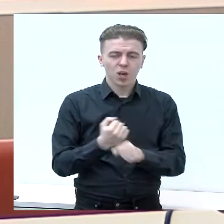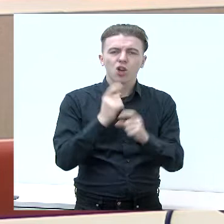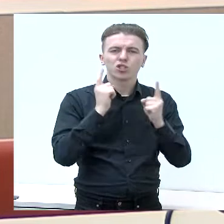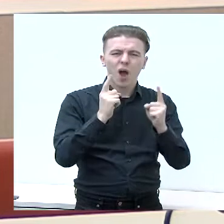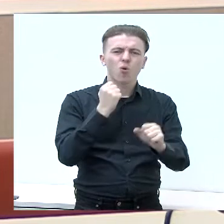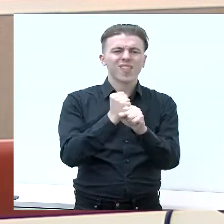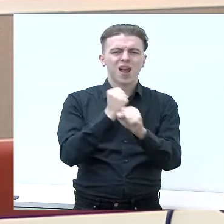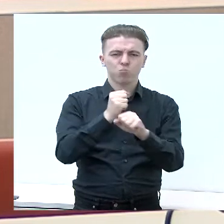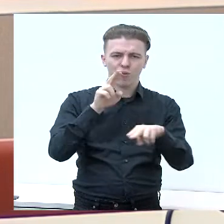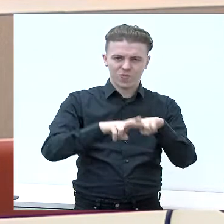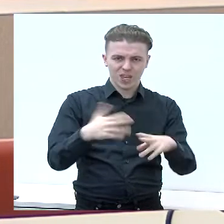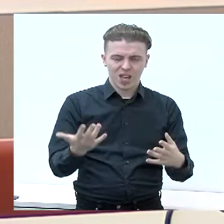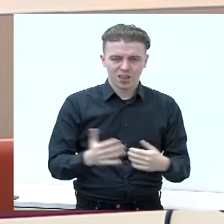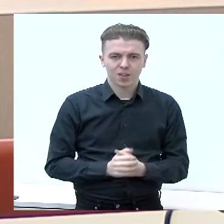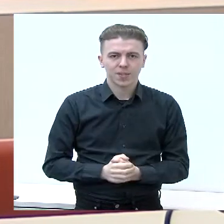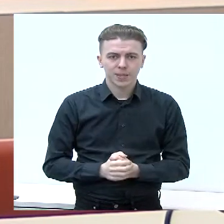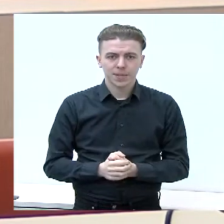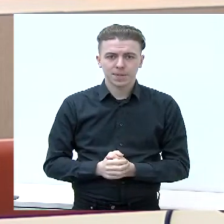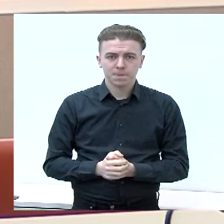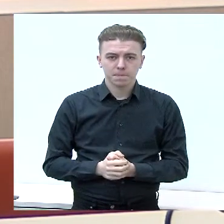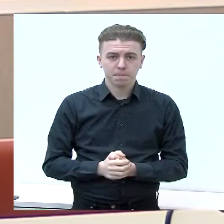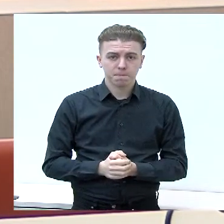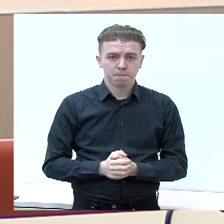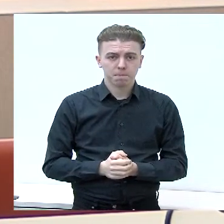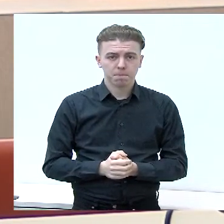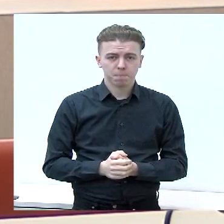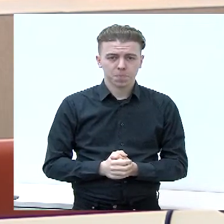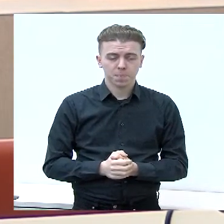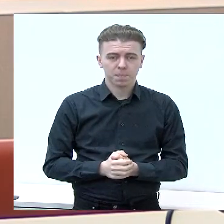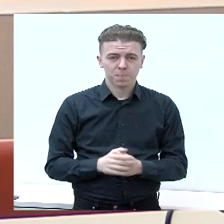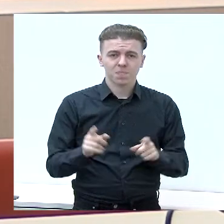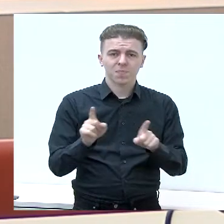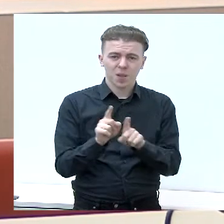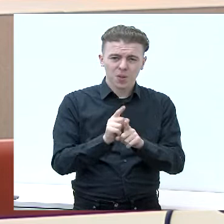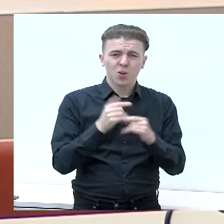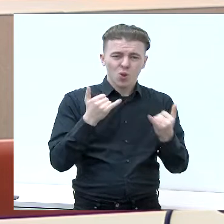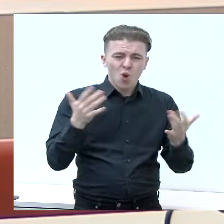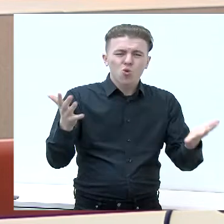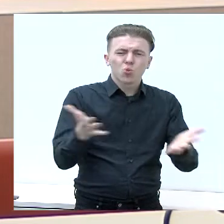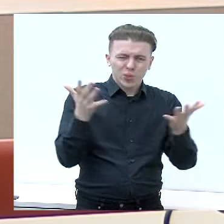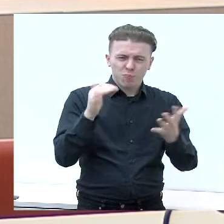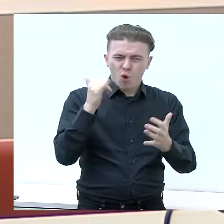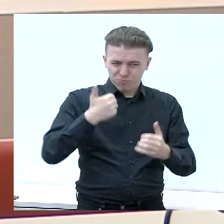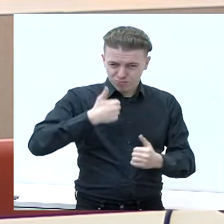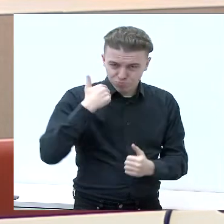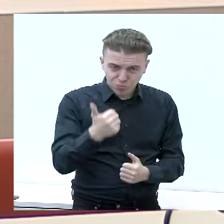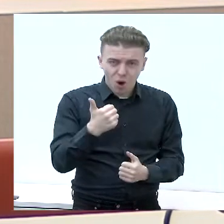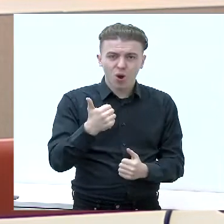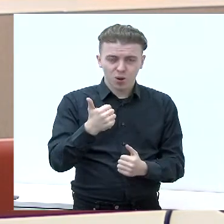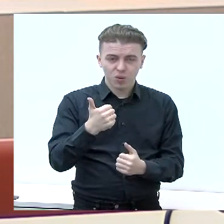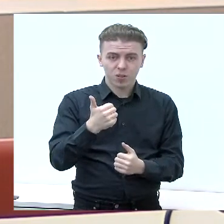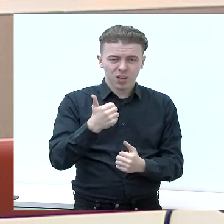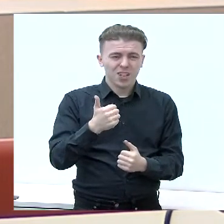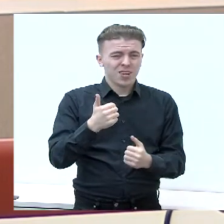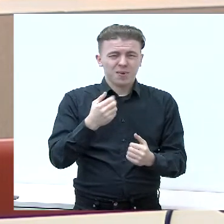darbo vietas ir užtikrinant aukštą ūgdymų kokybę su mažais